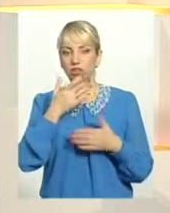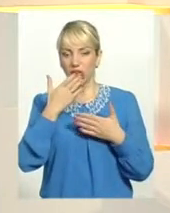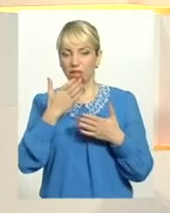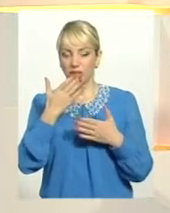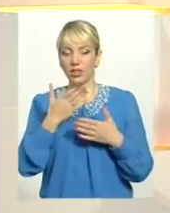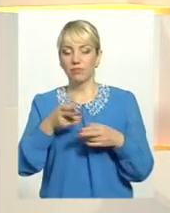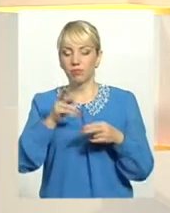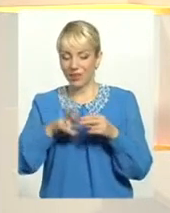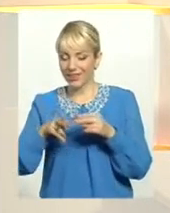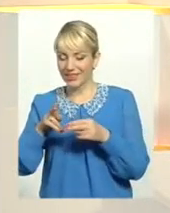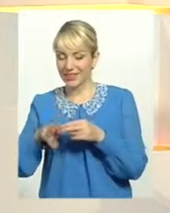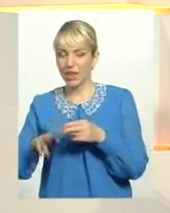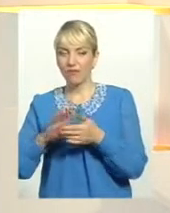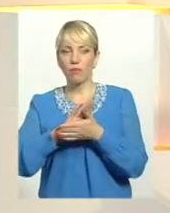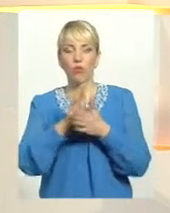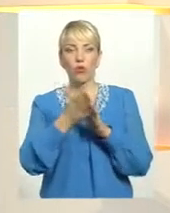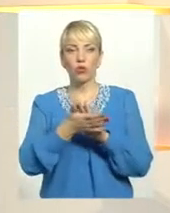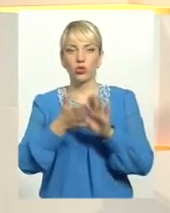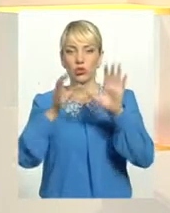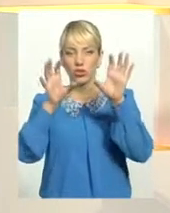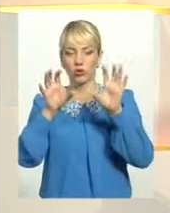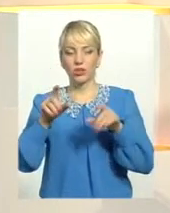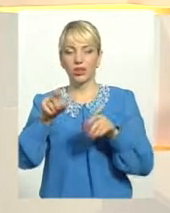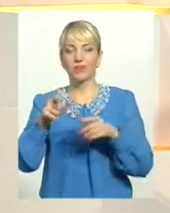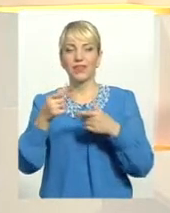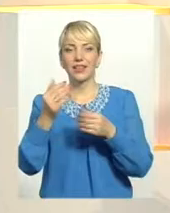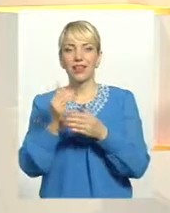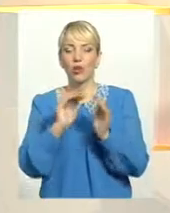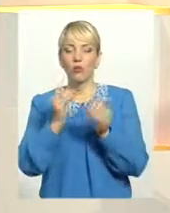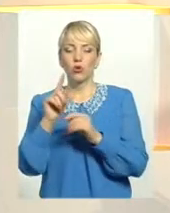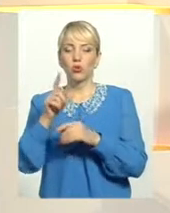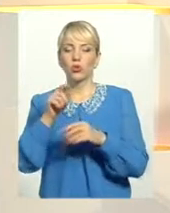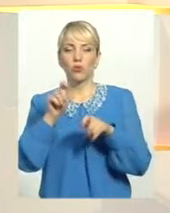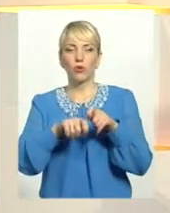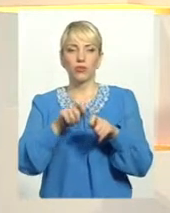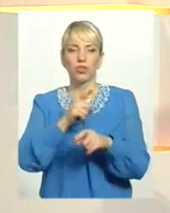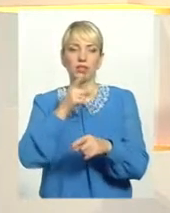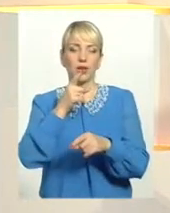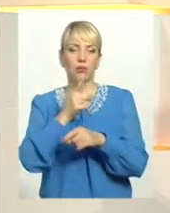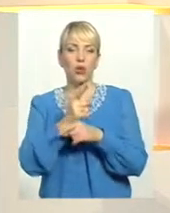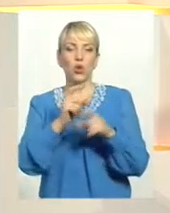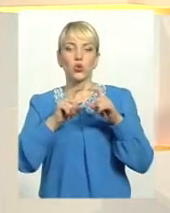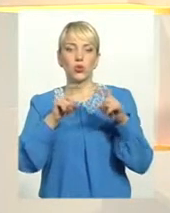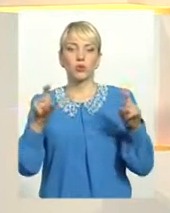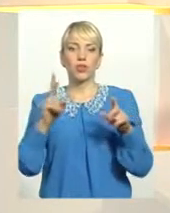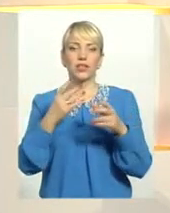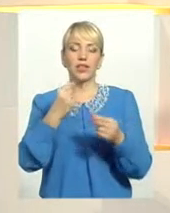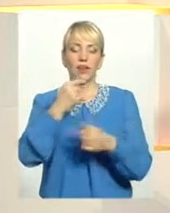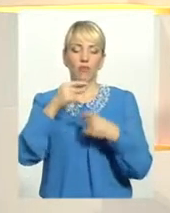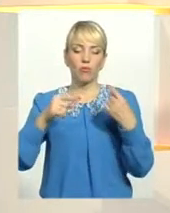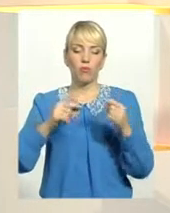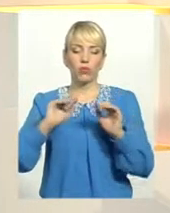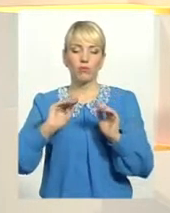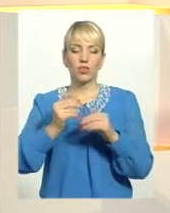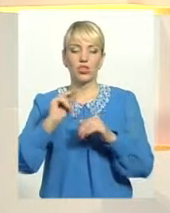прикінцеві положення кодексу, там де є обмеження, що перевірки забороняються суб'єктам, яким обороти менше, ніж 20 мільйонів